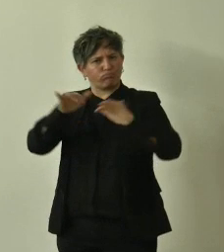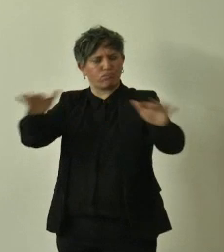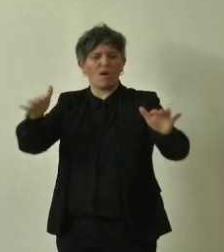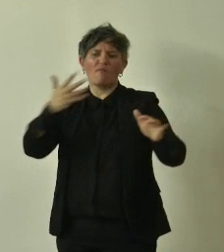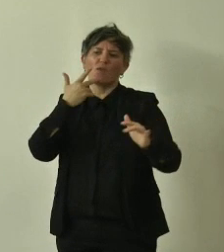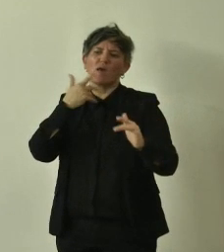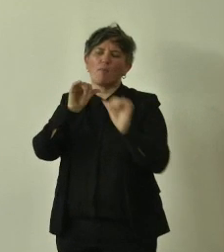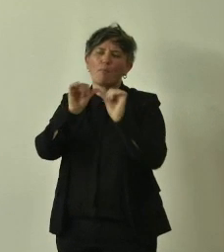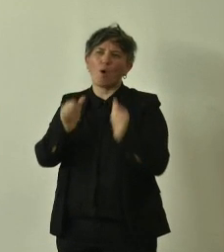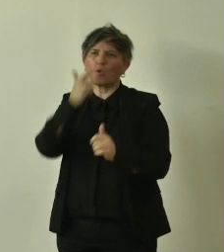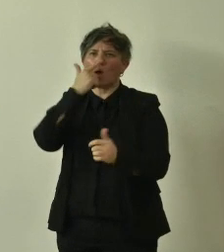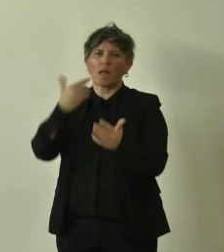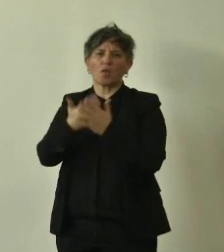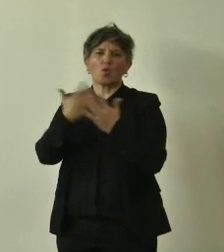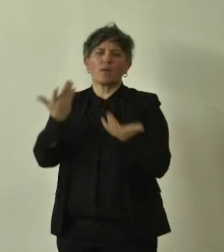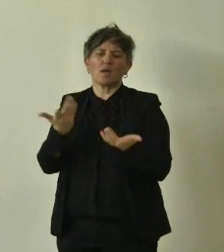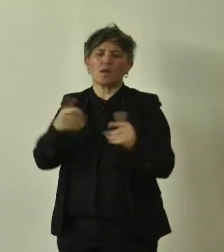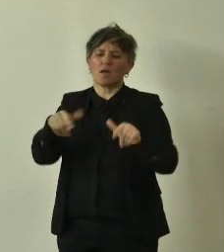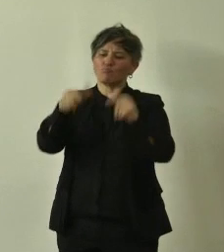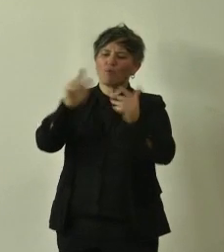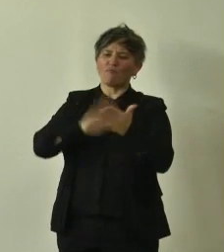conoscere e valorizzarli.